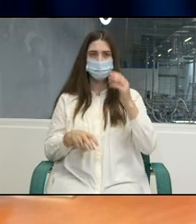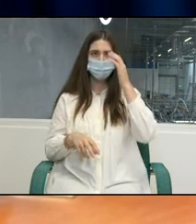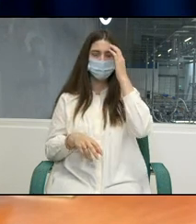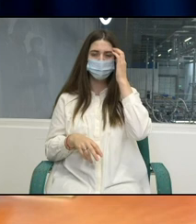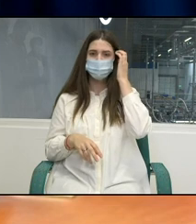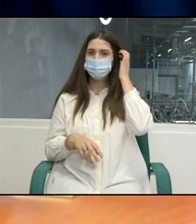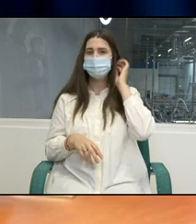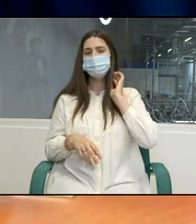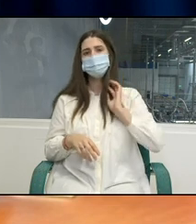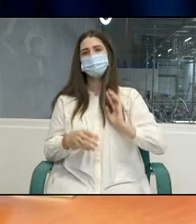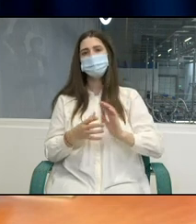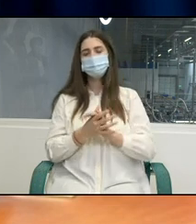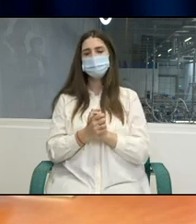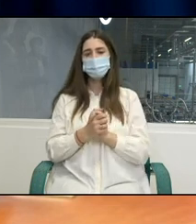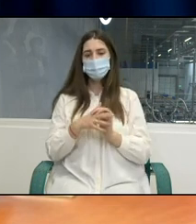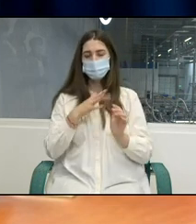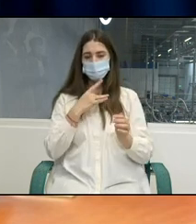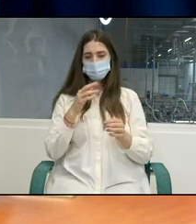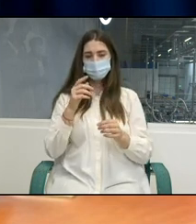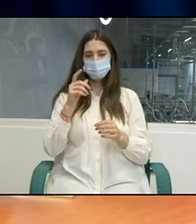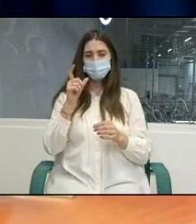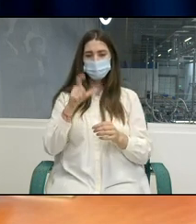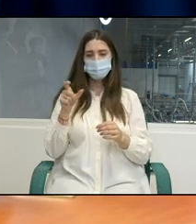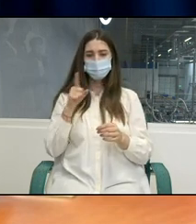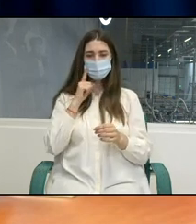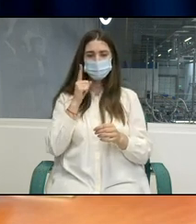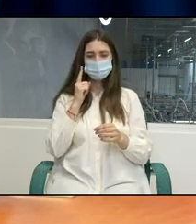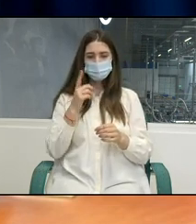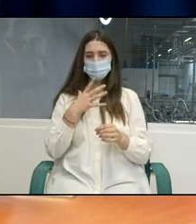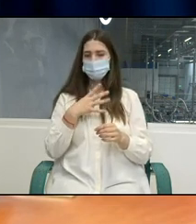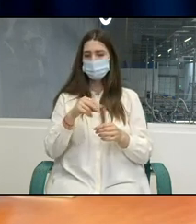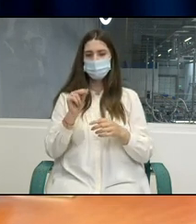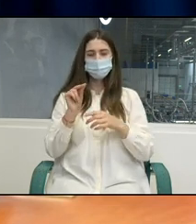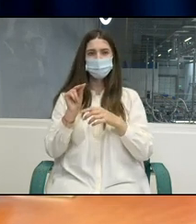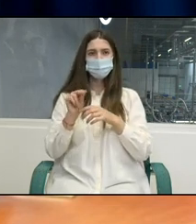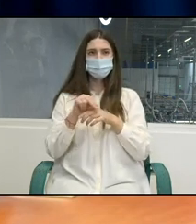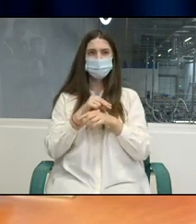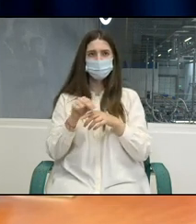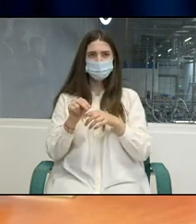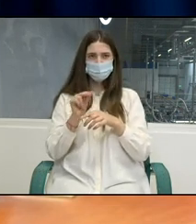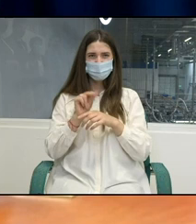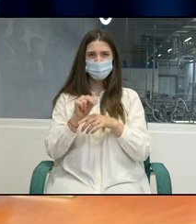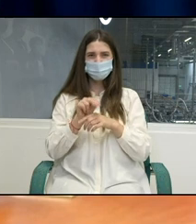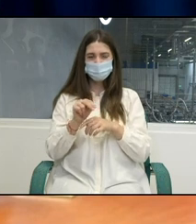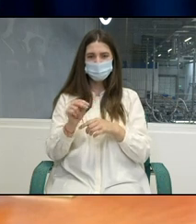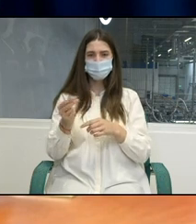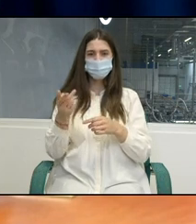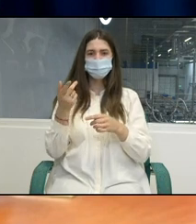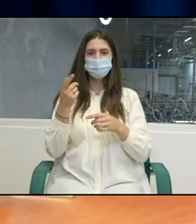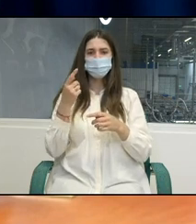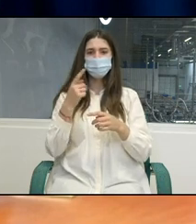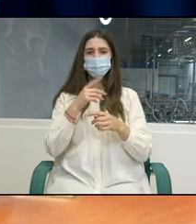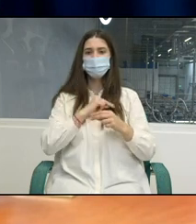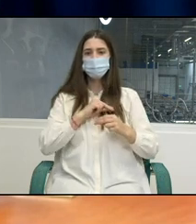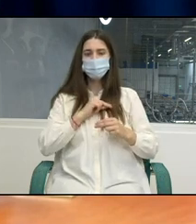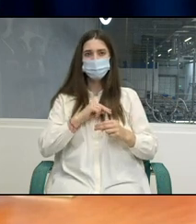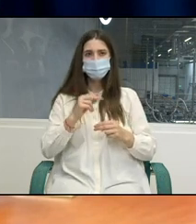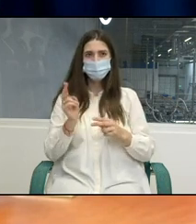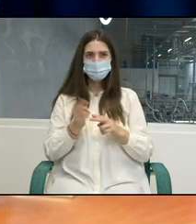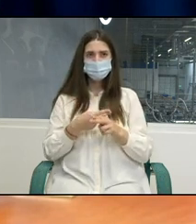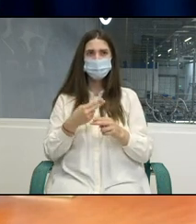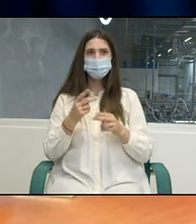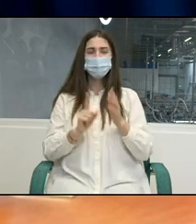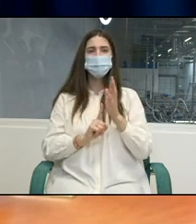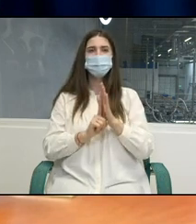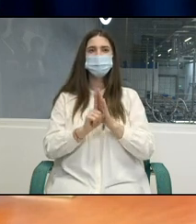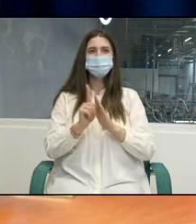persoane tinere care nu erau implicate nici în instruire nici în muncă. Mai mult că atât am susținut peste 100 de start